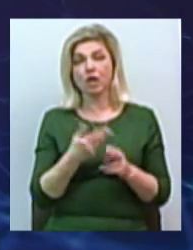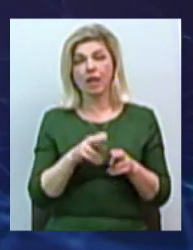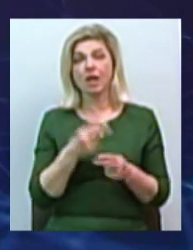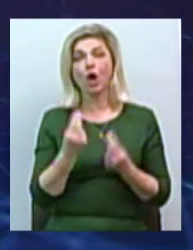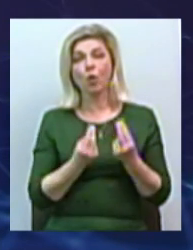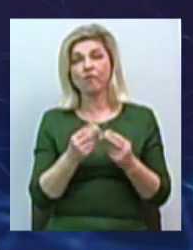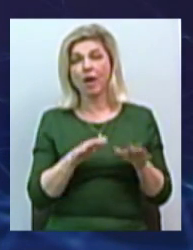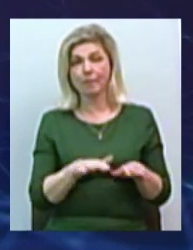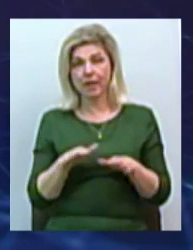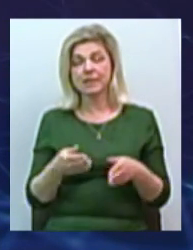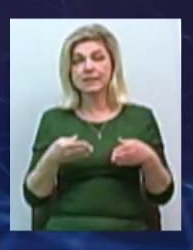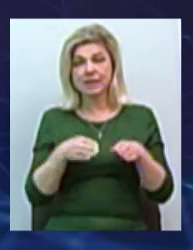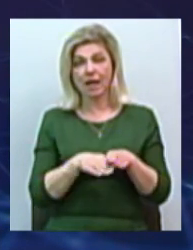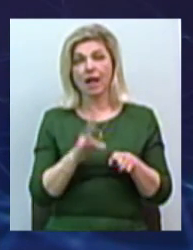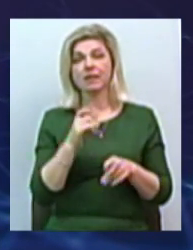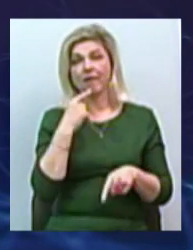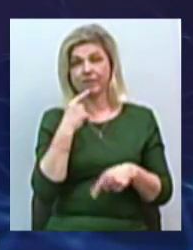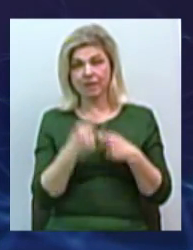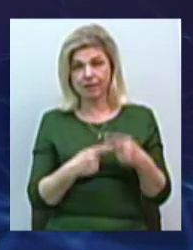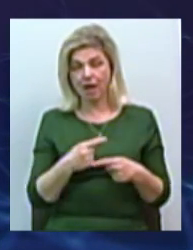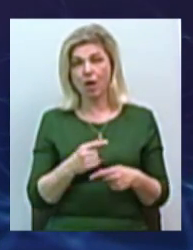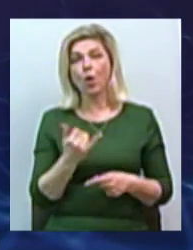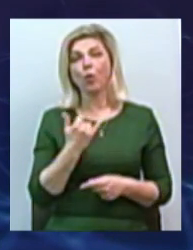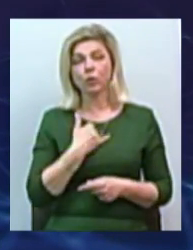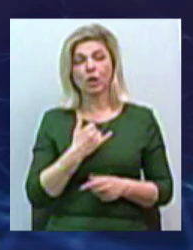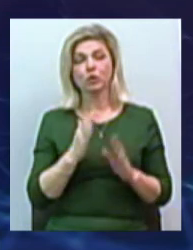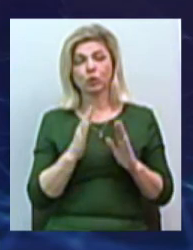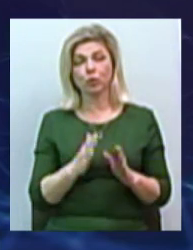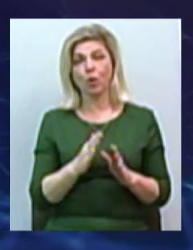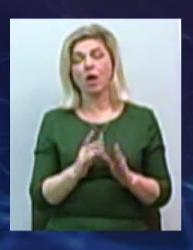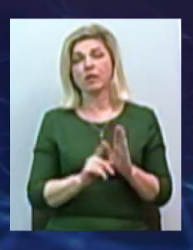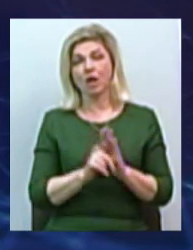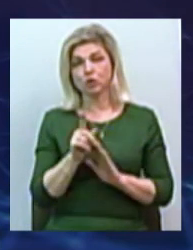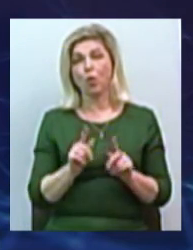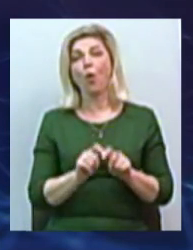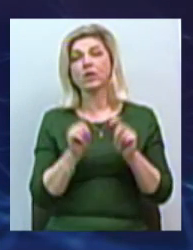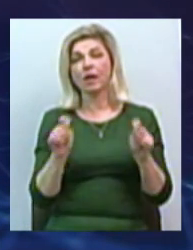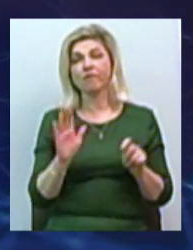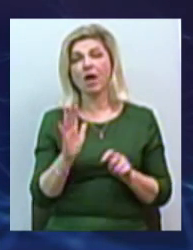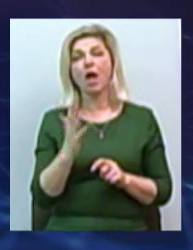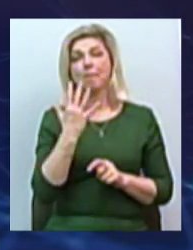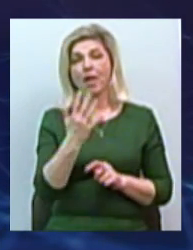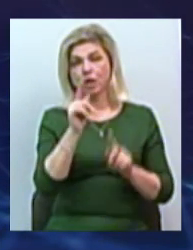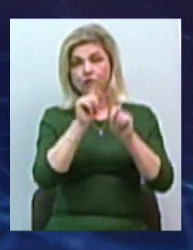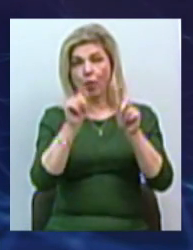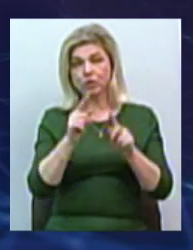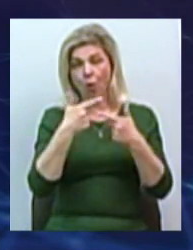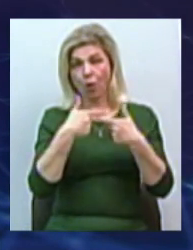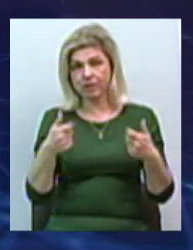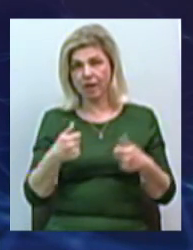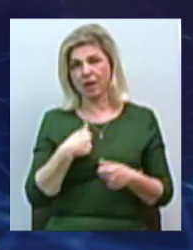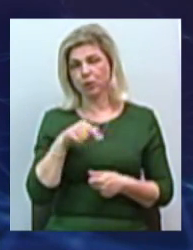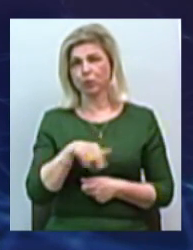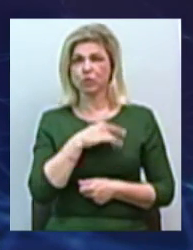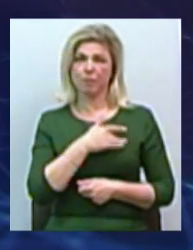вони закралися навсегда, і у нас тільки почнут відкриватися при трехзвіздочних і так далі отелях, от зісь я німножечко